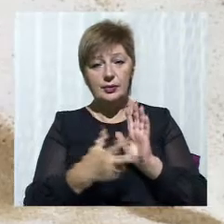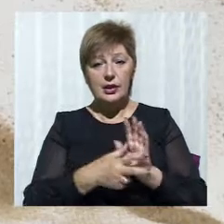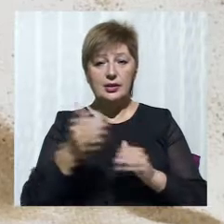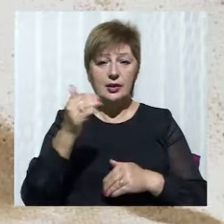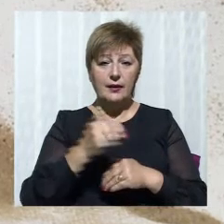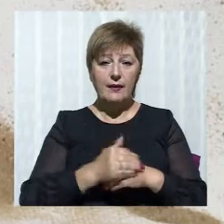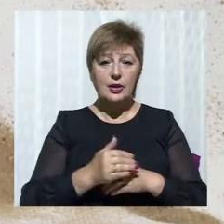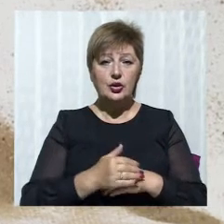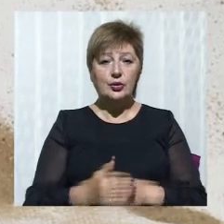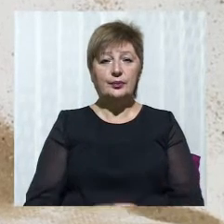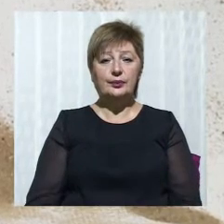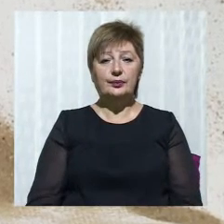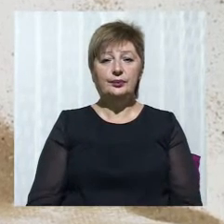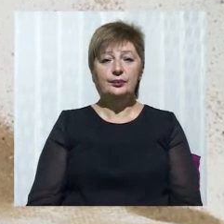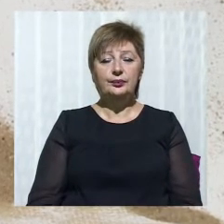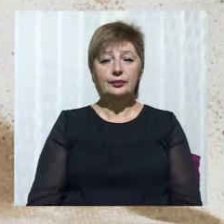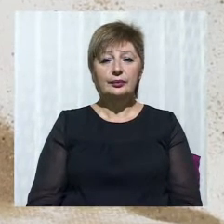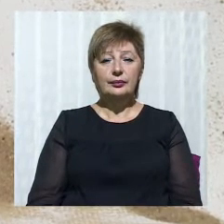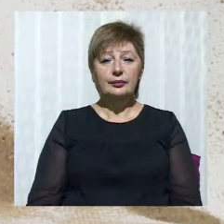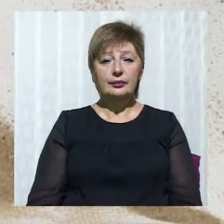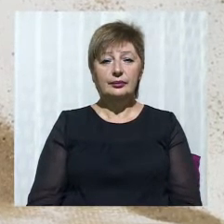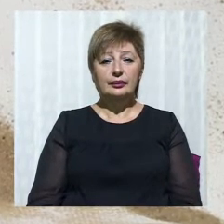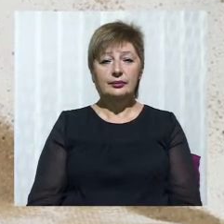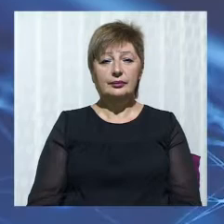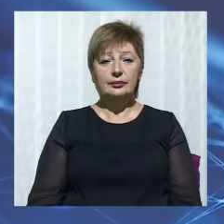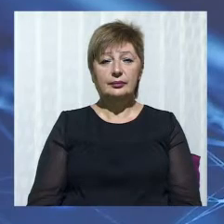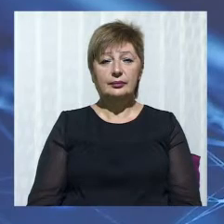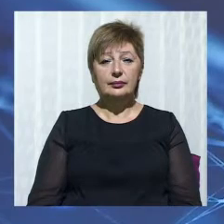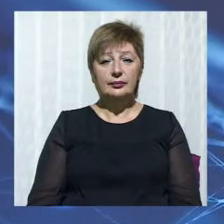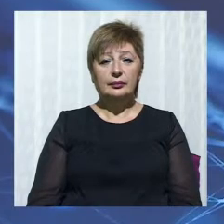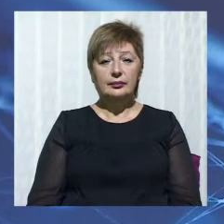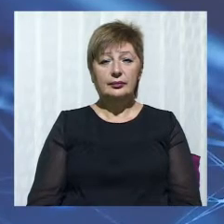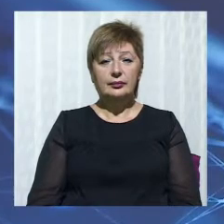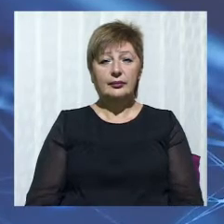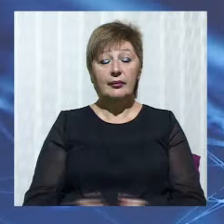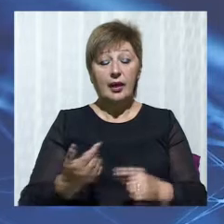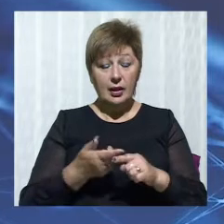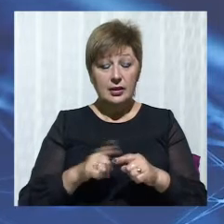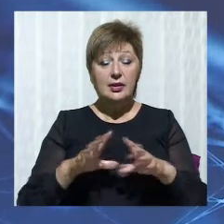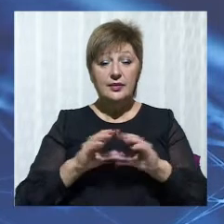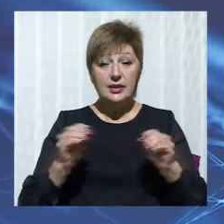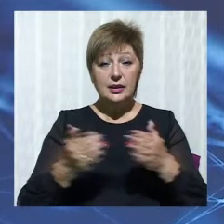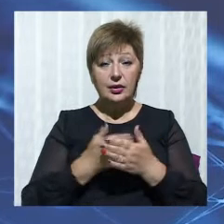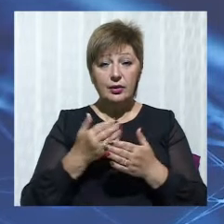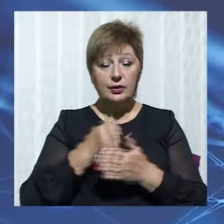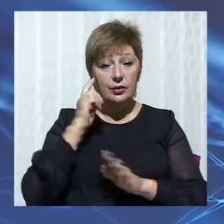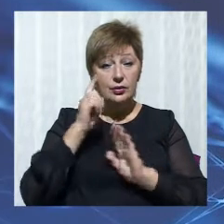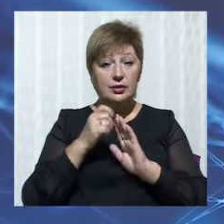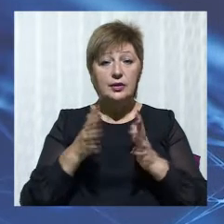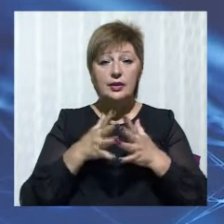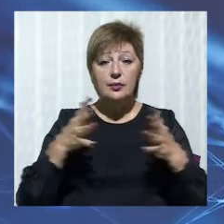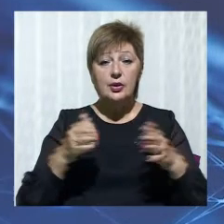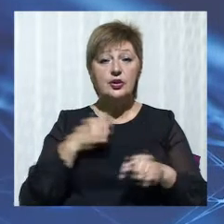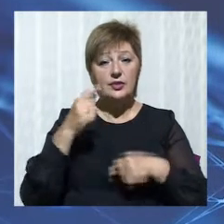вечора. Альона Півняк, Роман Бондар. Новини 51-го. Наразі це всі новини. Дізнавайтесь більше із